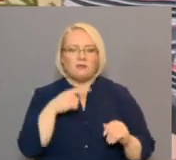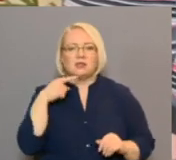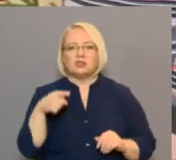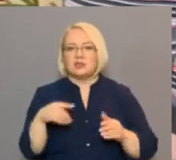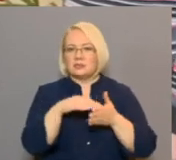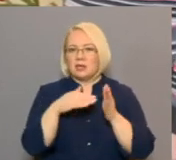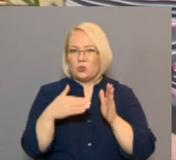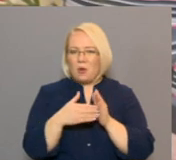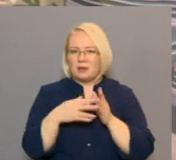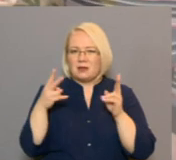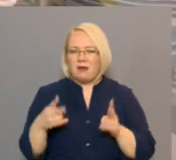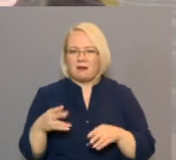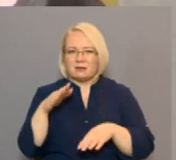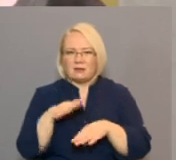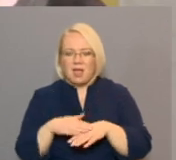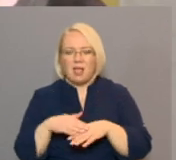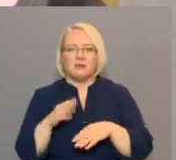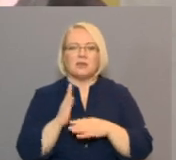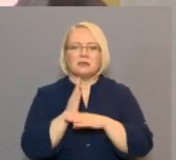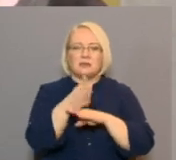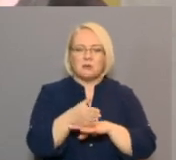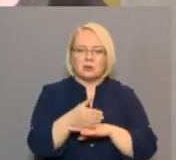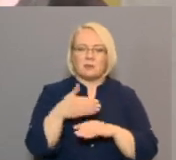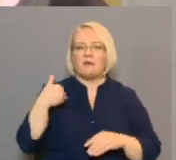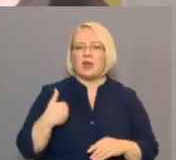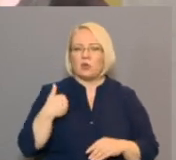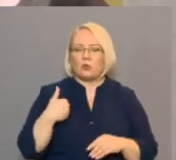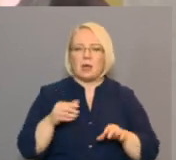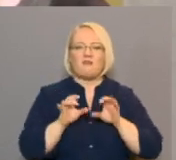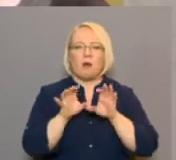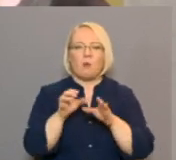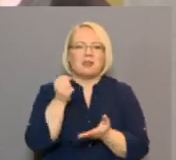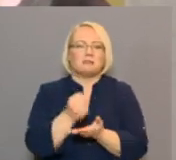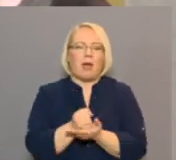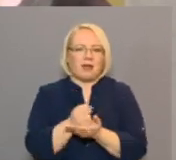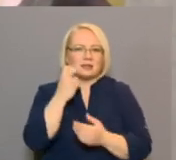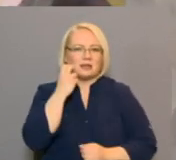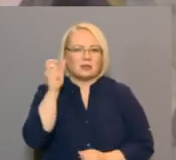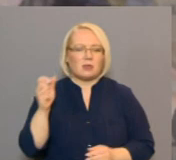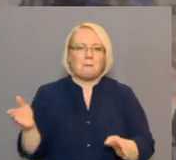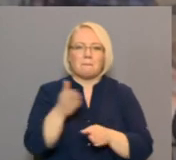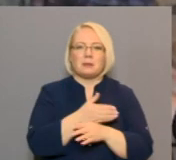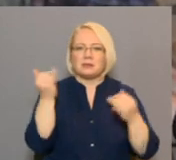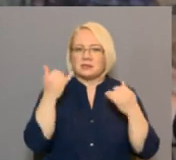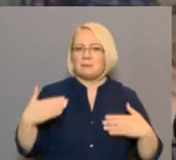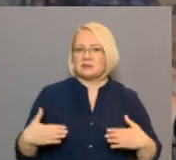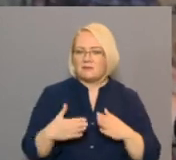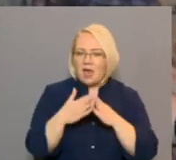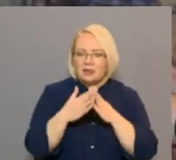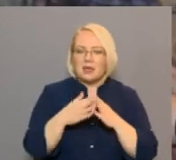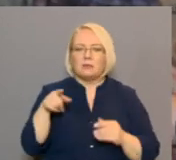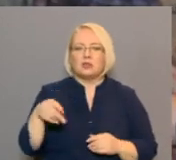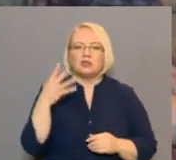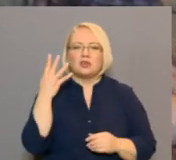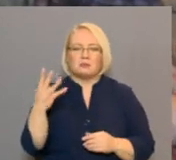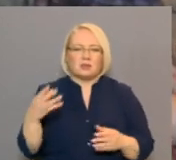situācijas un ierobežojumu dēļ ciemāšanās pievientuļējiem Vabolas pagasta senioriem īsi pirms Ziemassvētkiem. Vabolas 45.